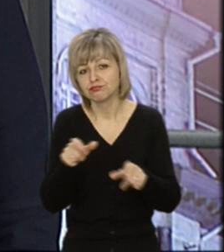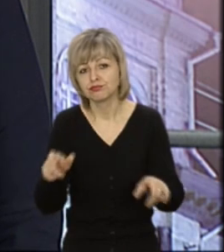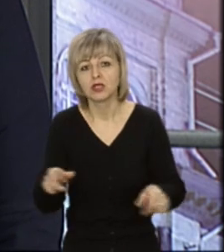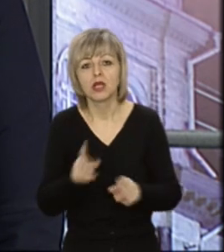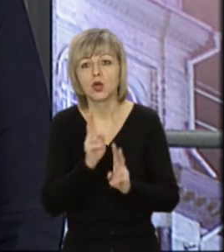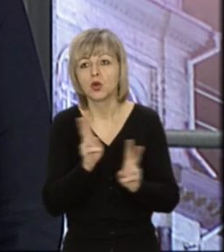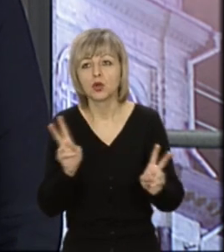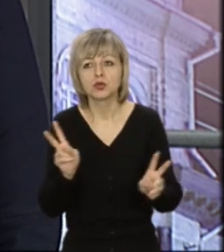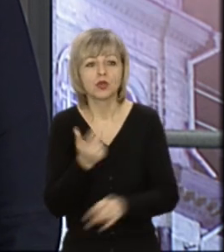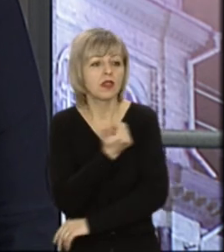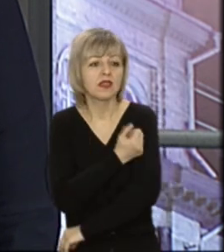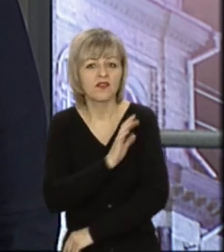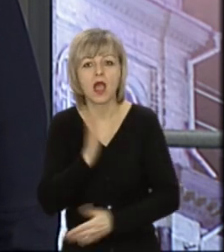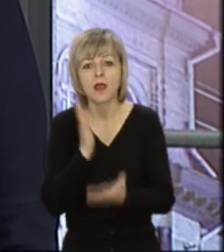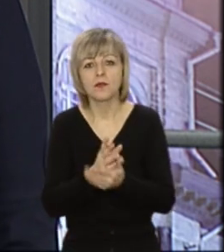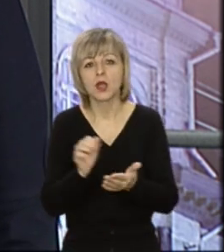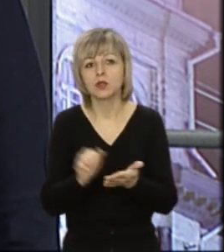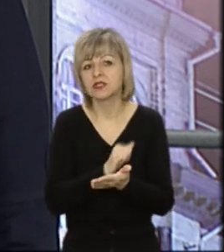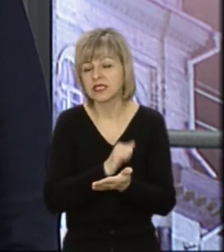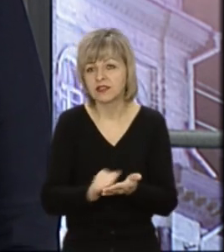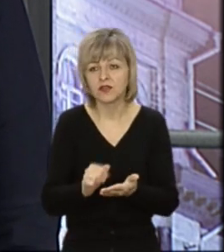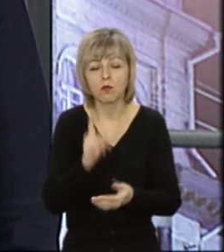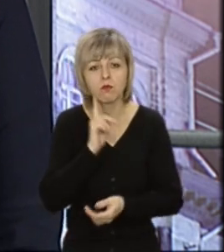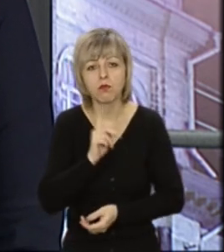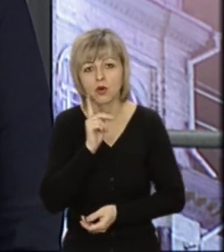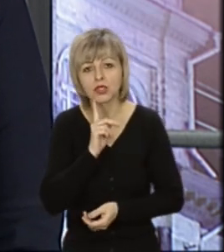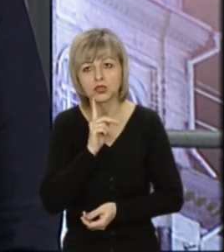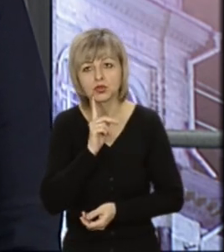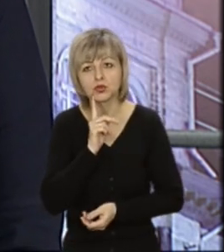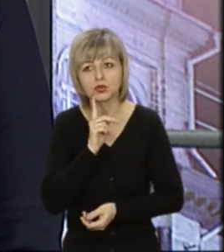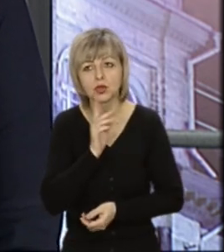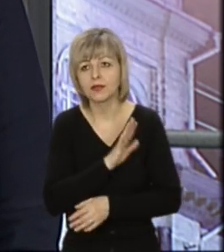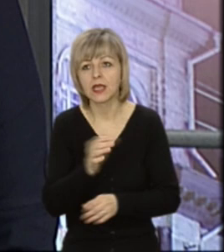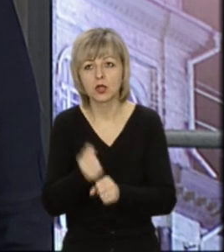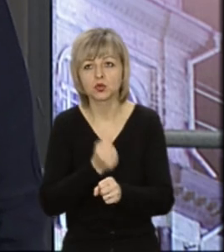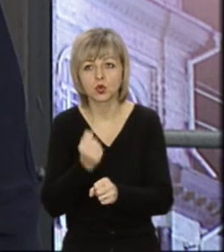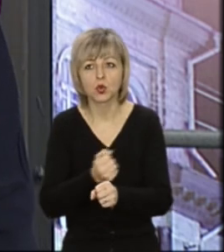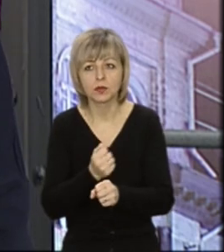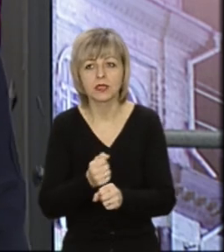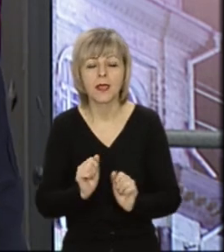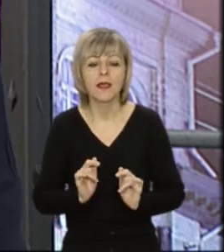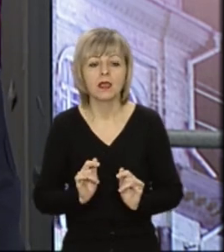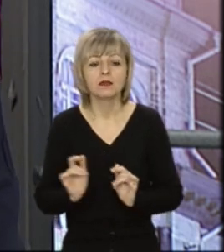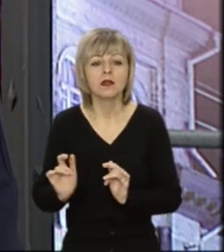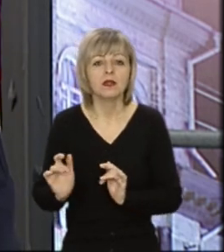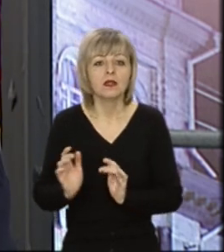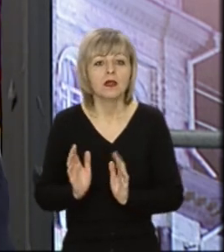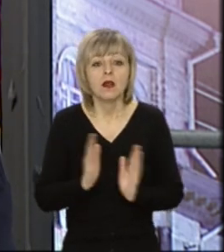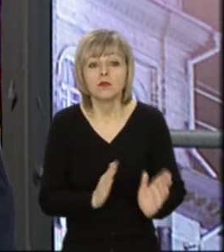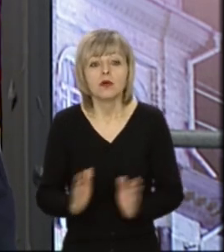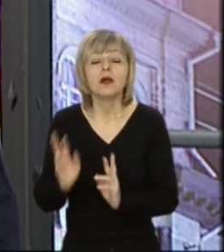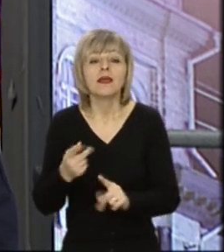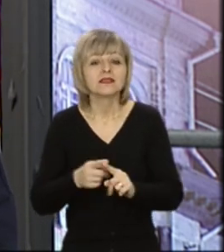вони не вакциновані і мають сертифікати. Ще поки що не розроблений механізм, як це буде введено.